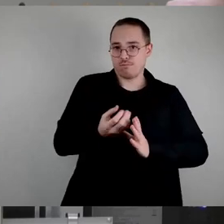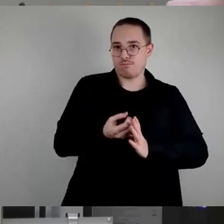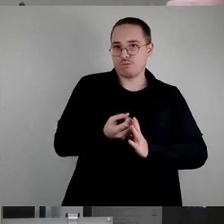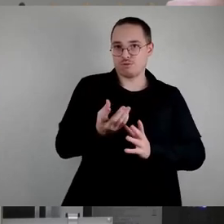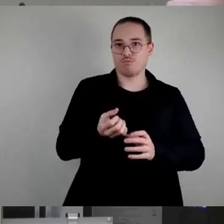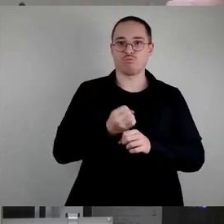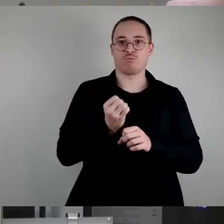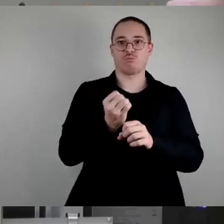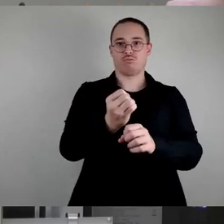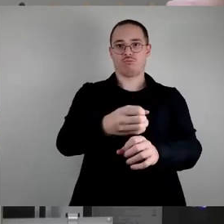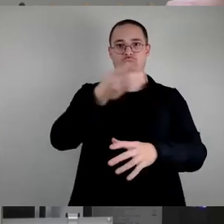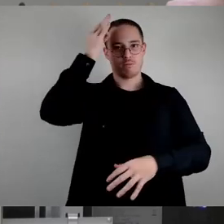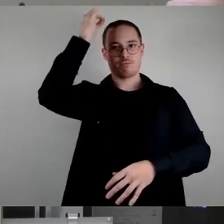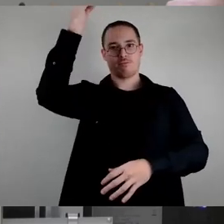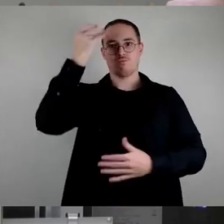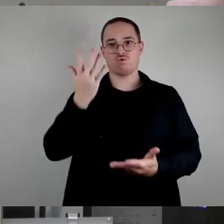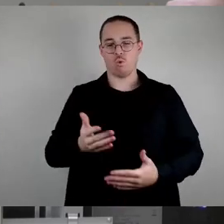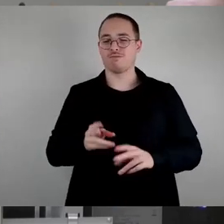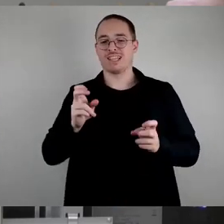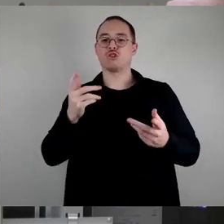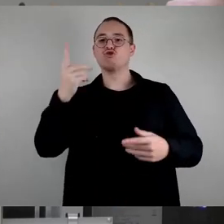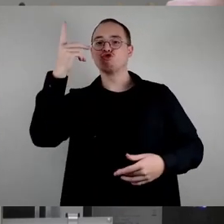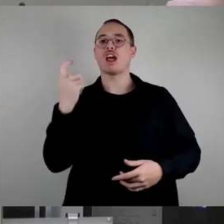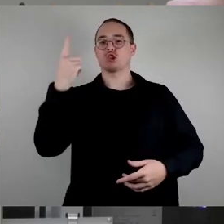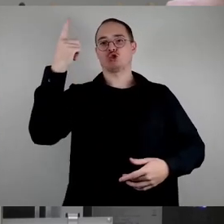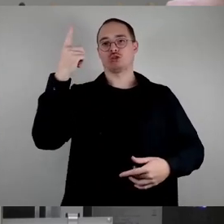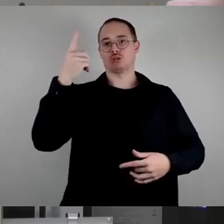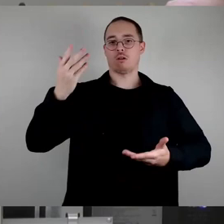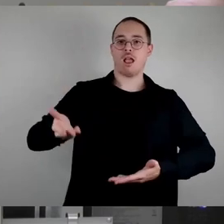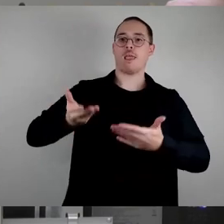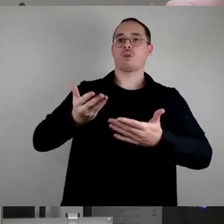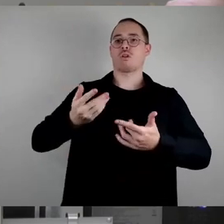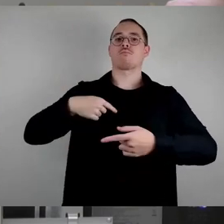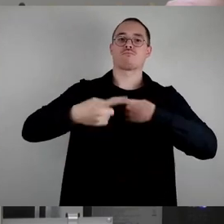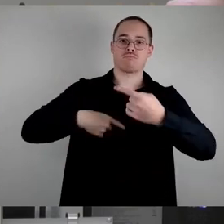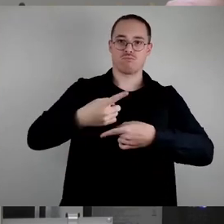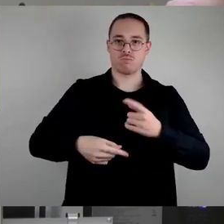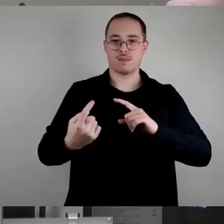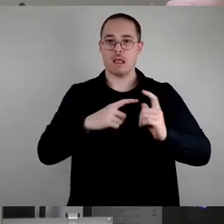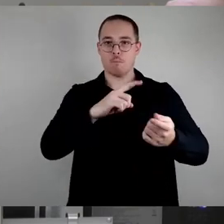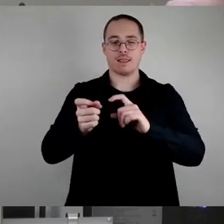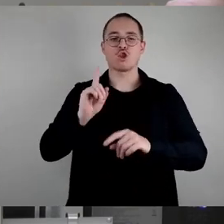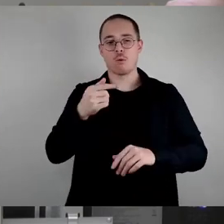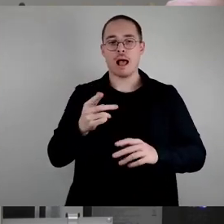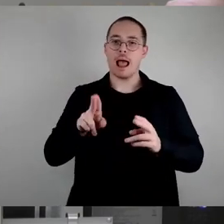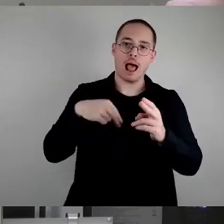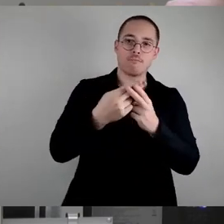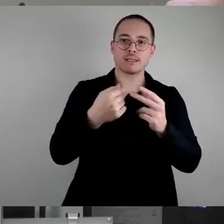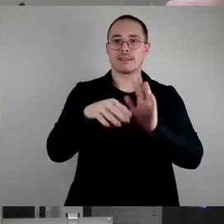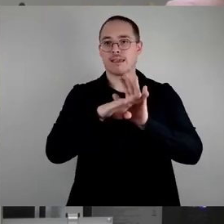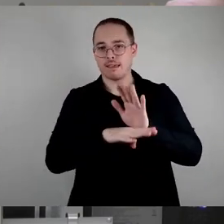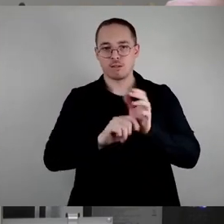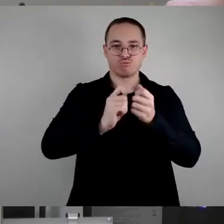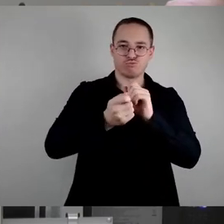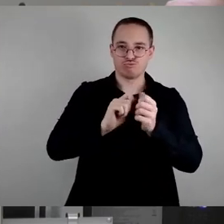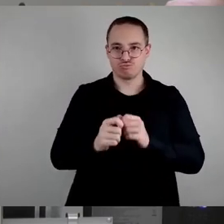Startschuss geben, und dann kann natürlich dann im Laufe der Debatte auch durchaus angepasste, sinnvollere Regelungen kommen. Was wir allerdings nicht